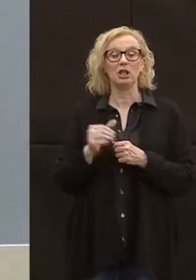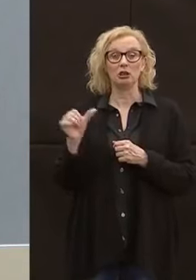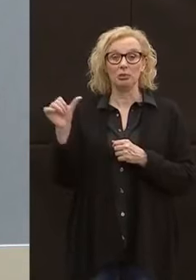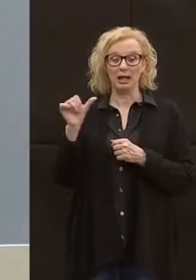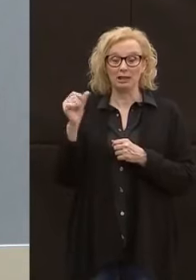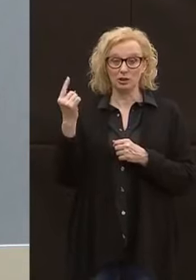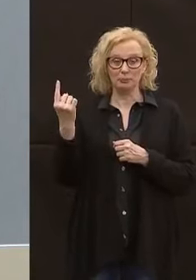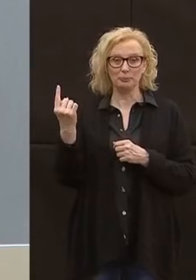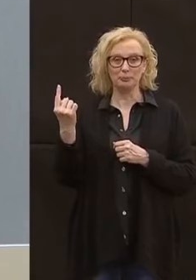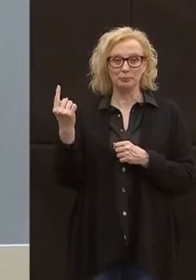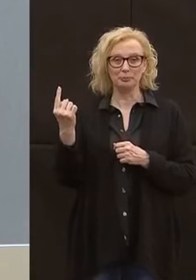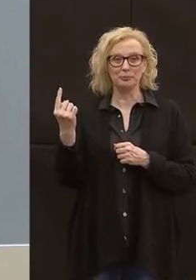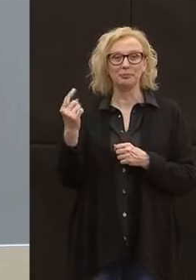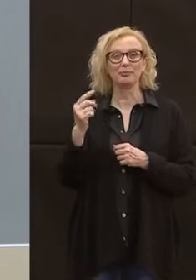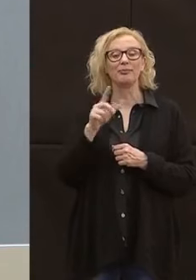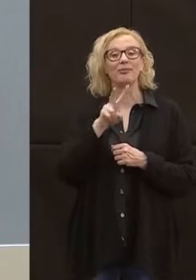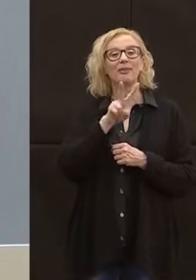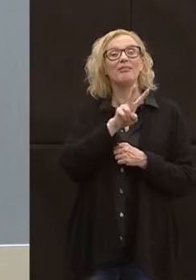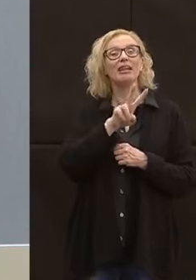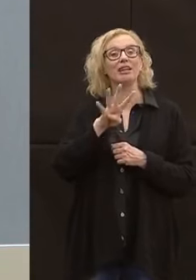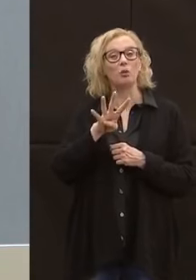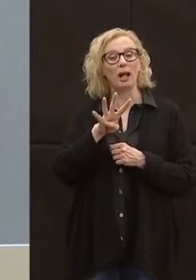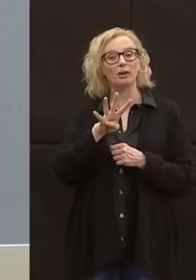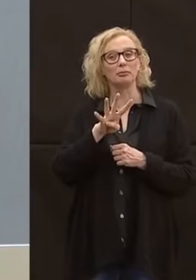A Spiazzo, a caso in più per un totale di 24